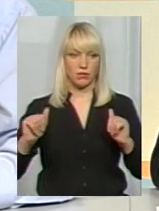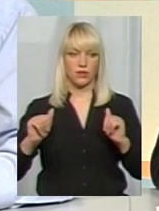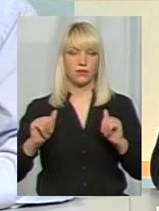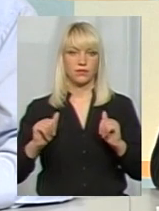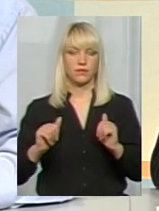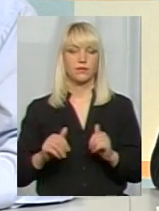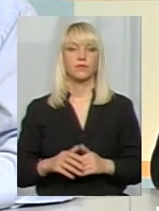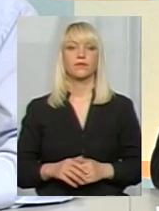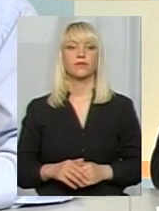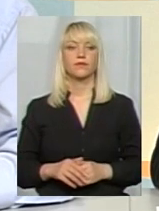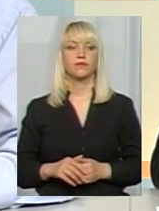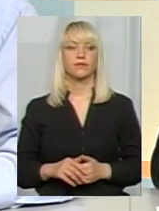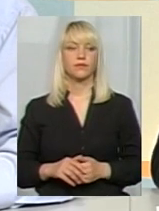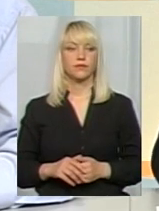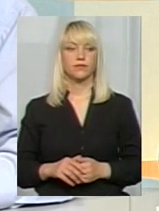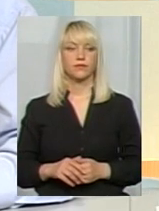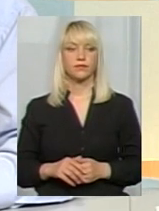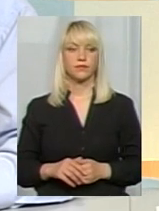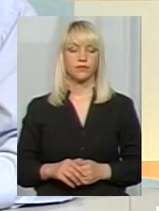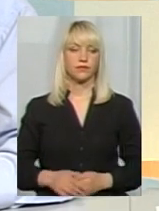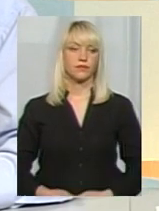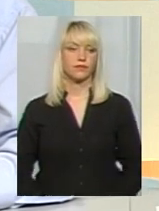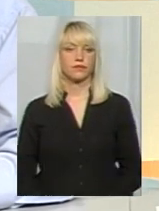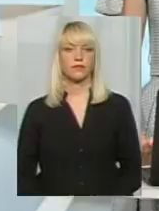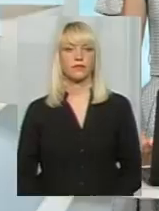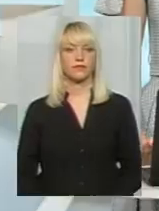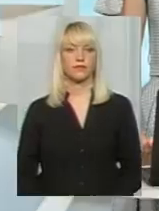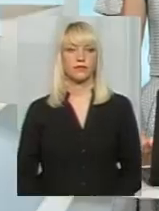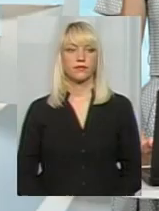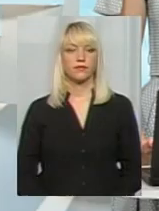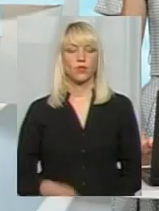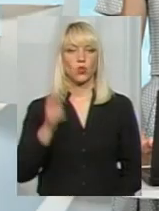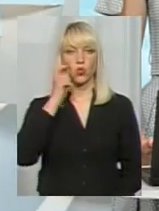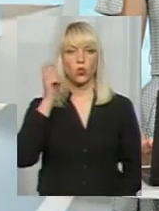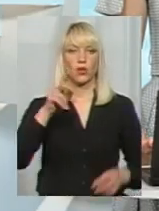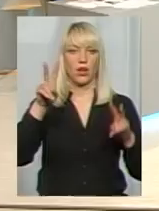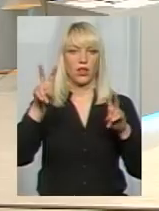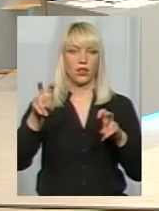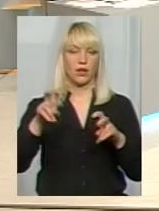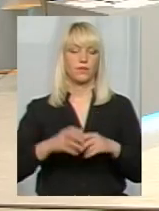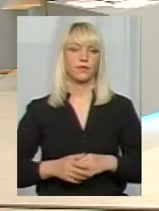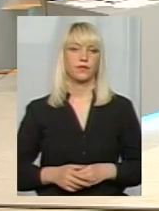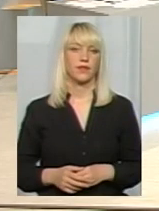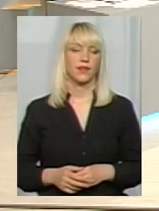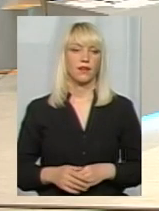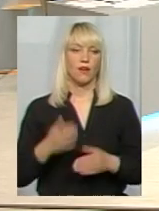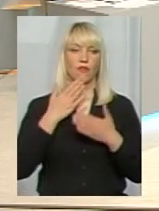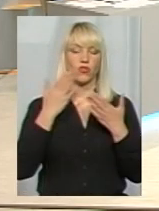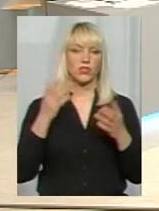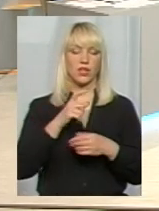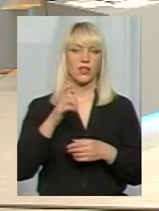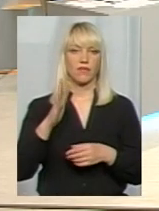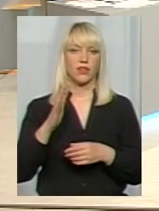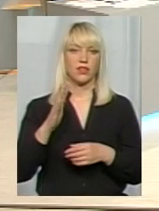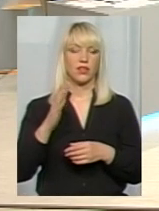що не помиляюся, здається... Україна, напевно. Україна, так. Так, Маклів. В останню хвилину він там